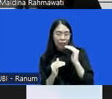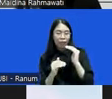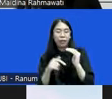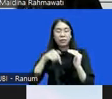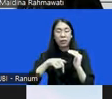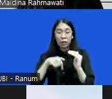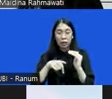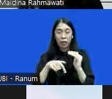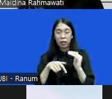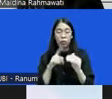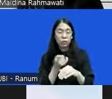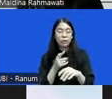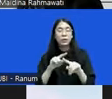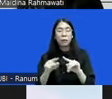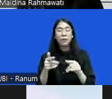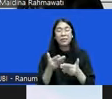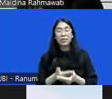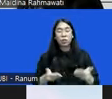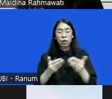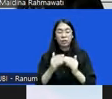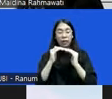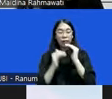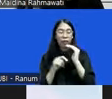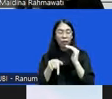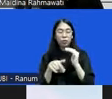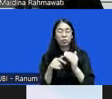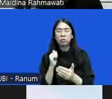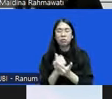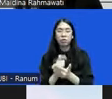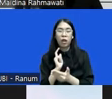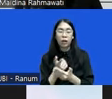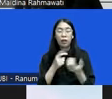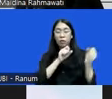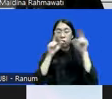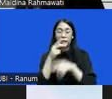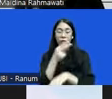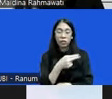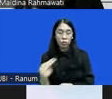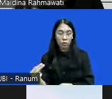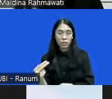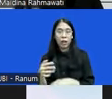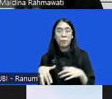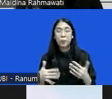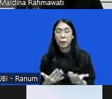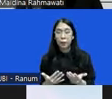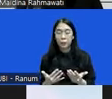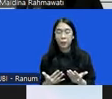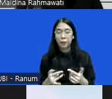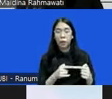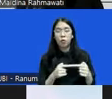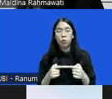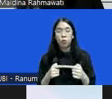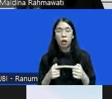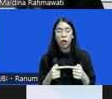ini nah sayangnya kondisi ketidakadilan tersebut juga terjadi di dalam konteks Indonesia yaitu berkaitan dengan